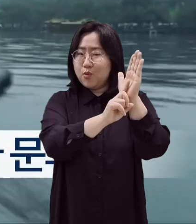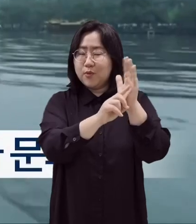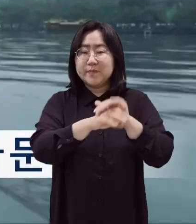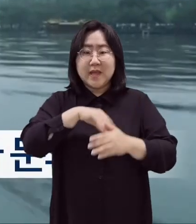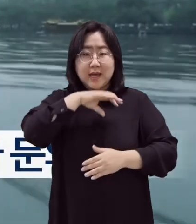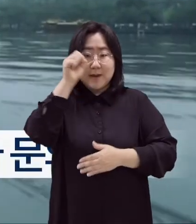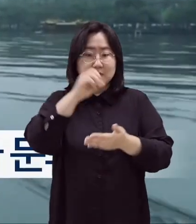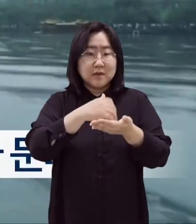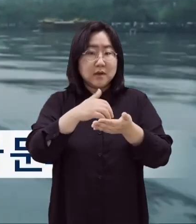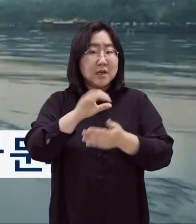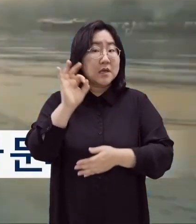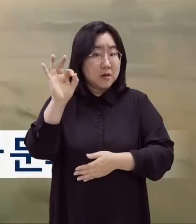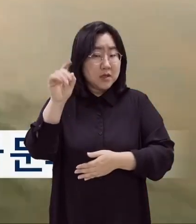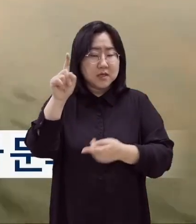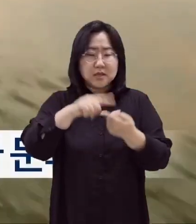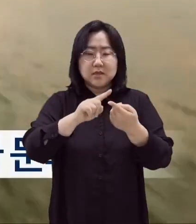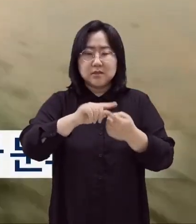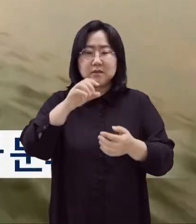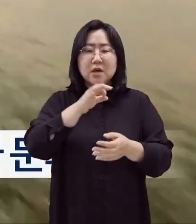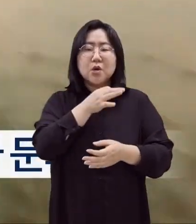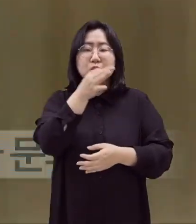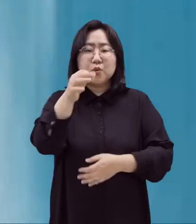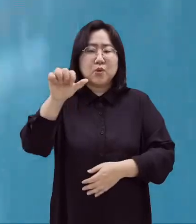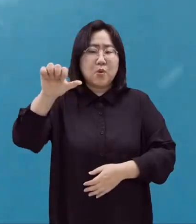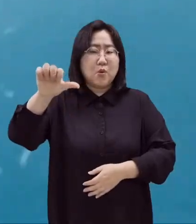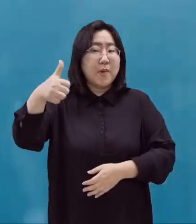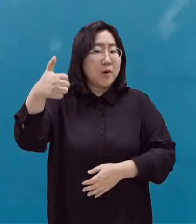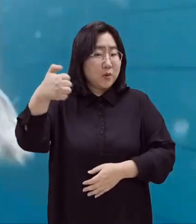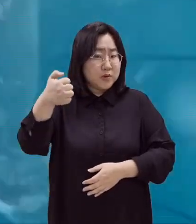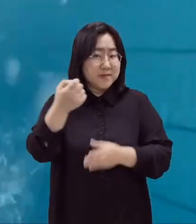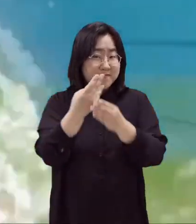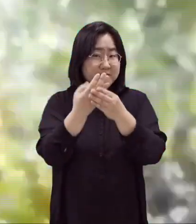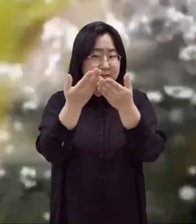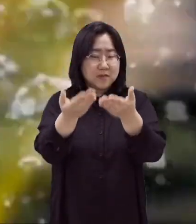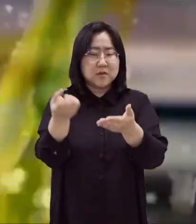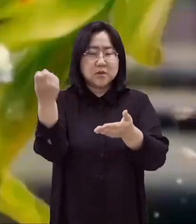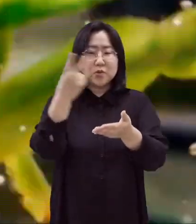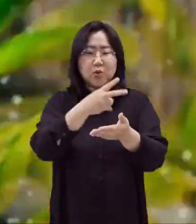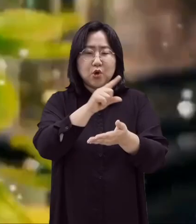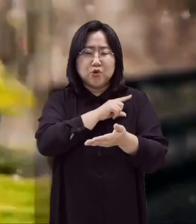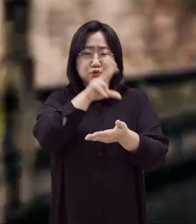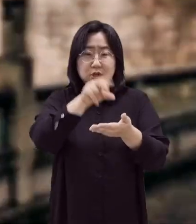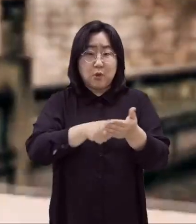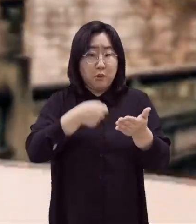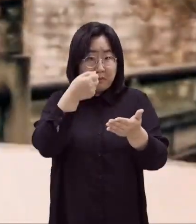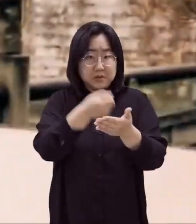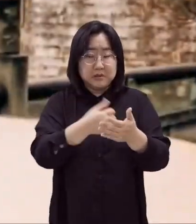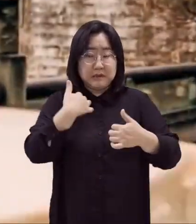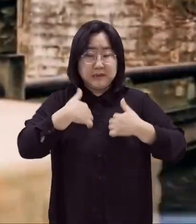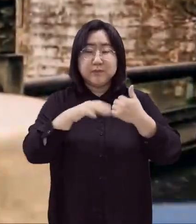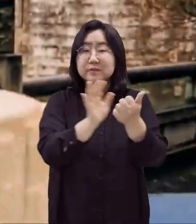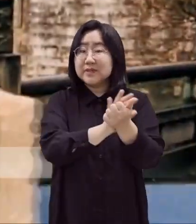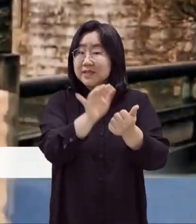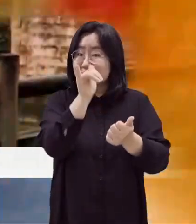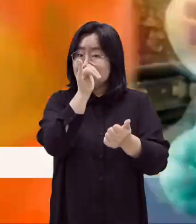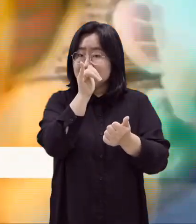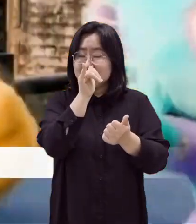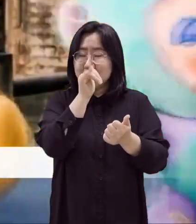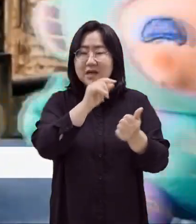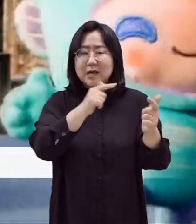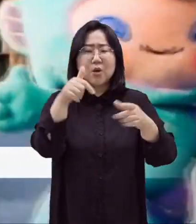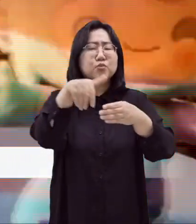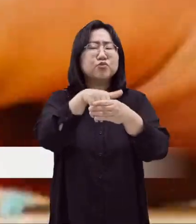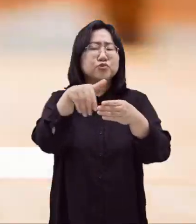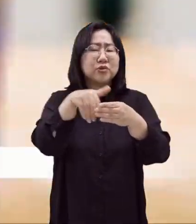10곡은 상금 550만 원과 함께 주제곡으로 선정되는 기쁨과 혜택이 주어지는데요. 각국의